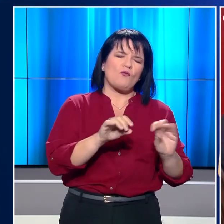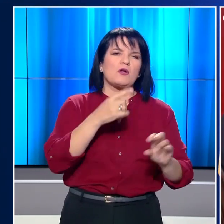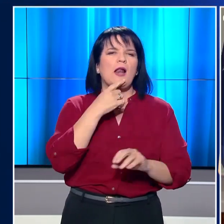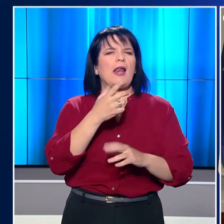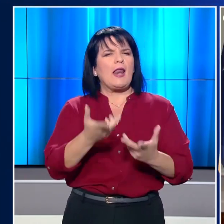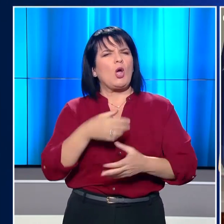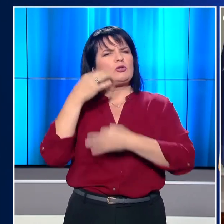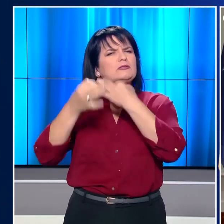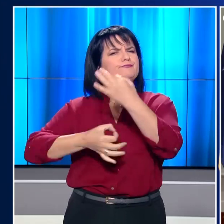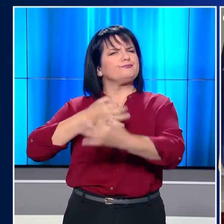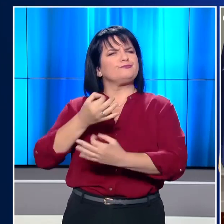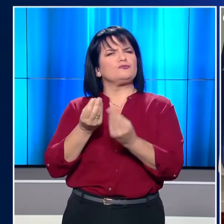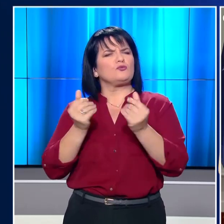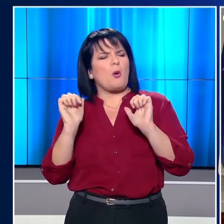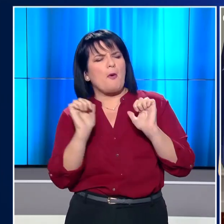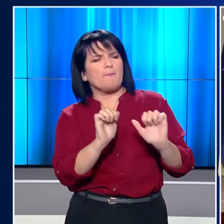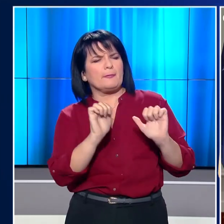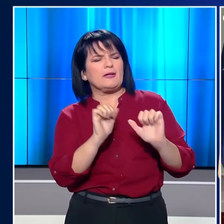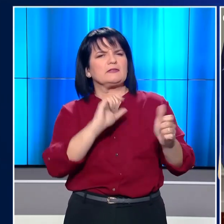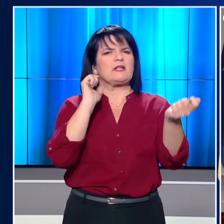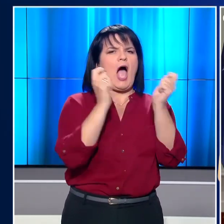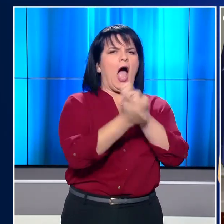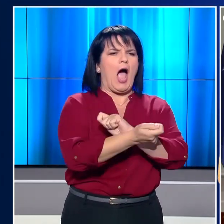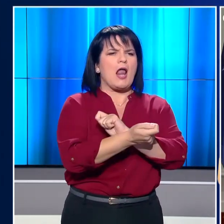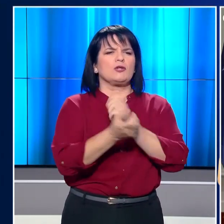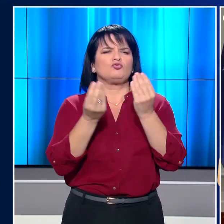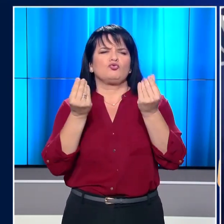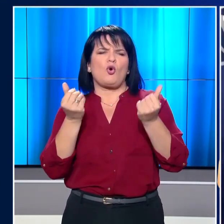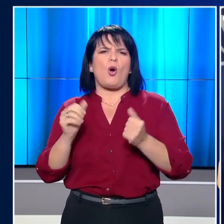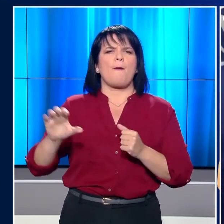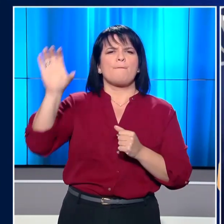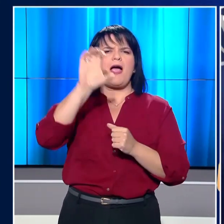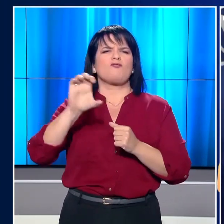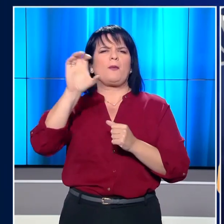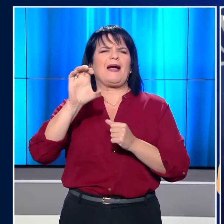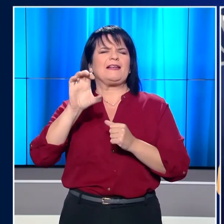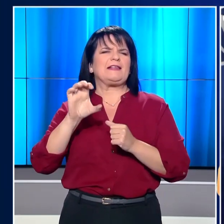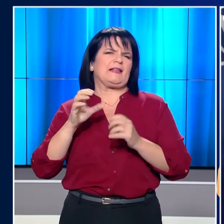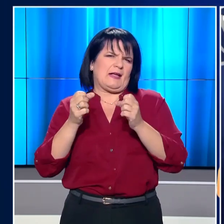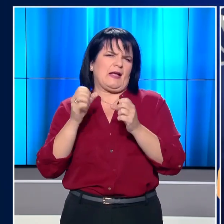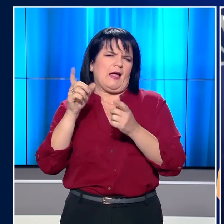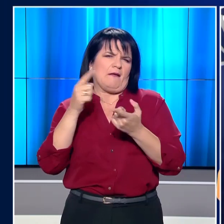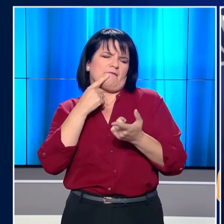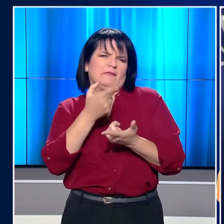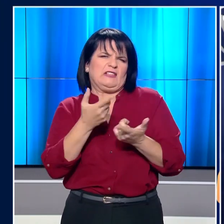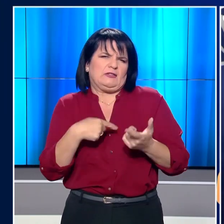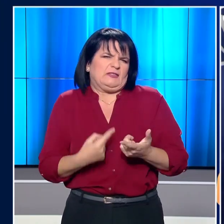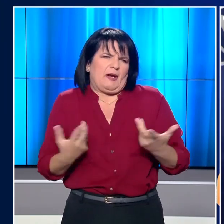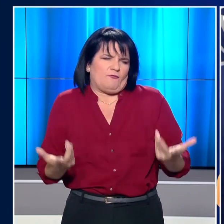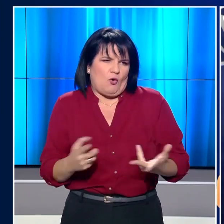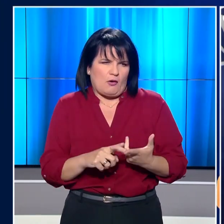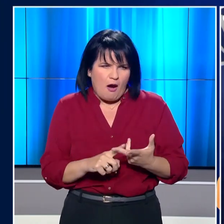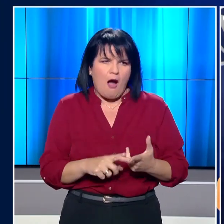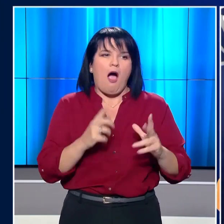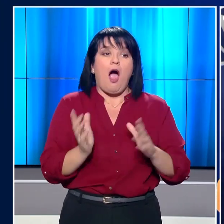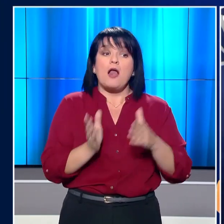ότι η δήλωσή του έρχεται ως μέσο πίεσης για την αναθεώρηση της τάσης της Ευρωπαϊκής Ένωσης. Την άποψη ότι οι αρχές παραμένουν δεσμευμένες ως